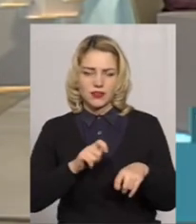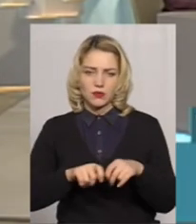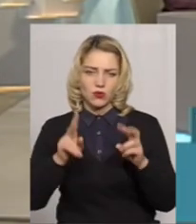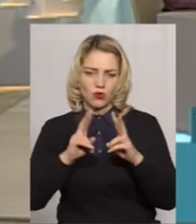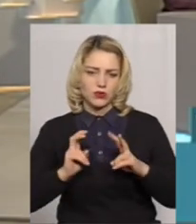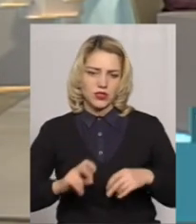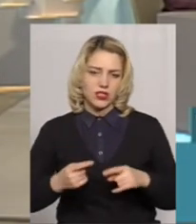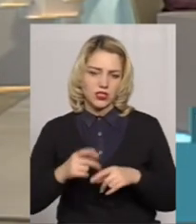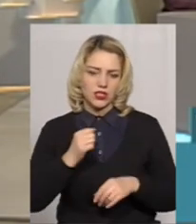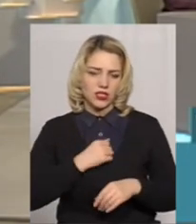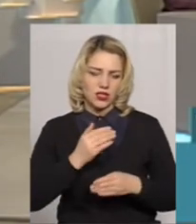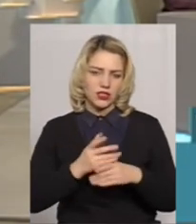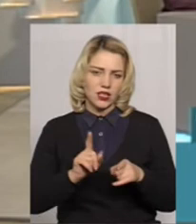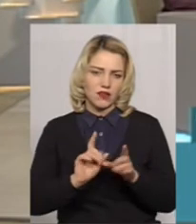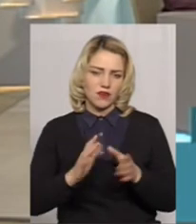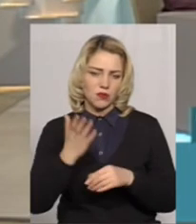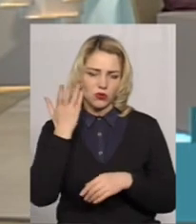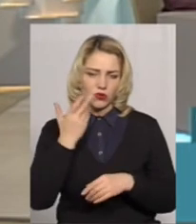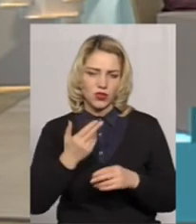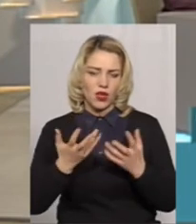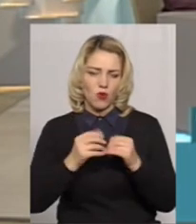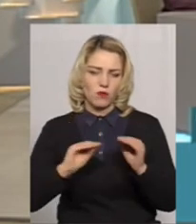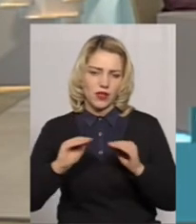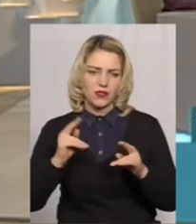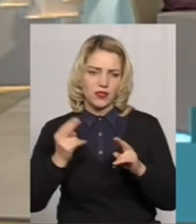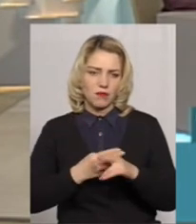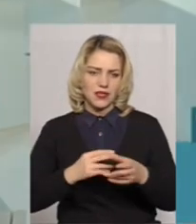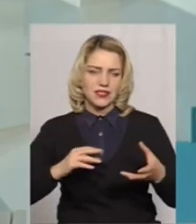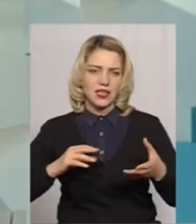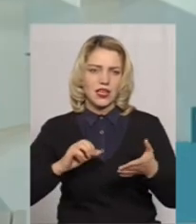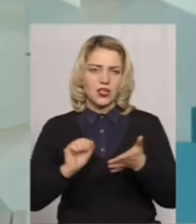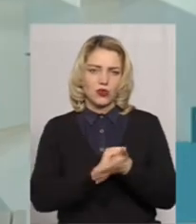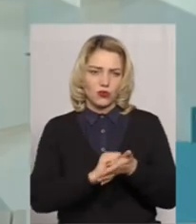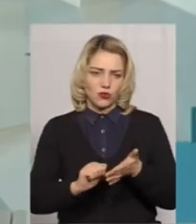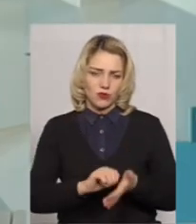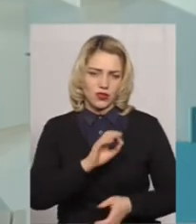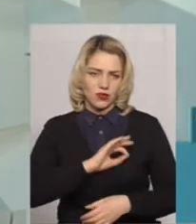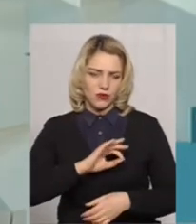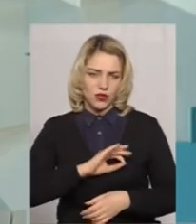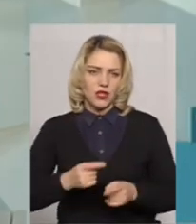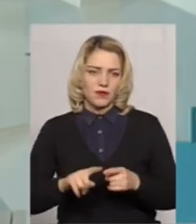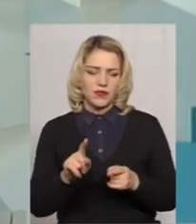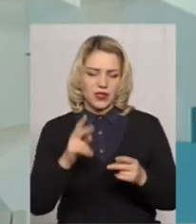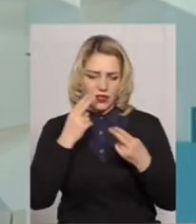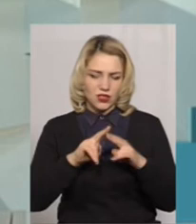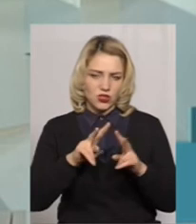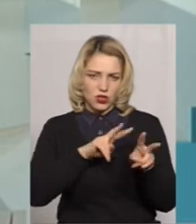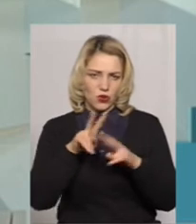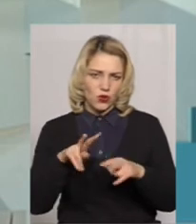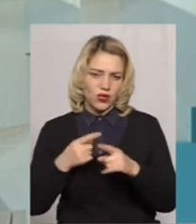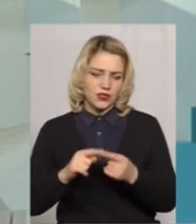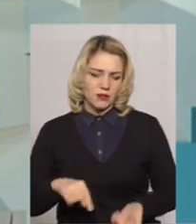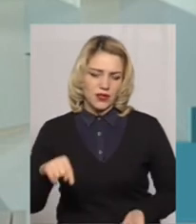бувають такі випадки, що експлуатується обладнання без технічних оглядів, експертних обстежень. Технічний огляд – це